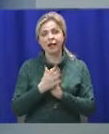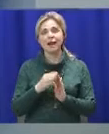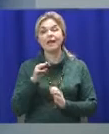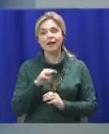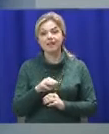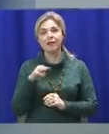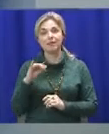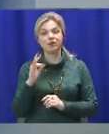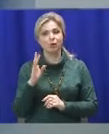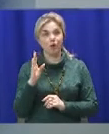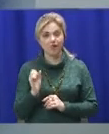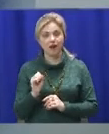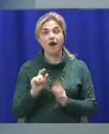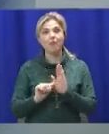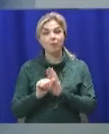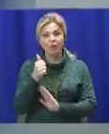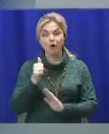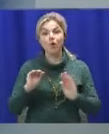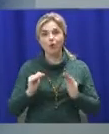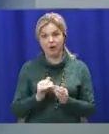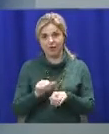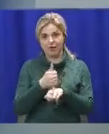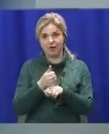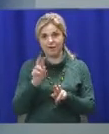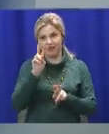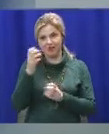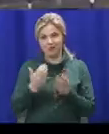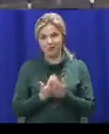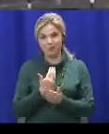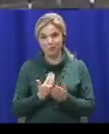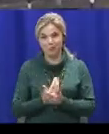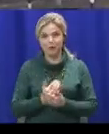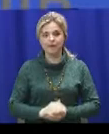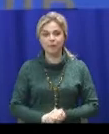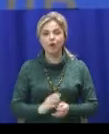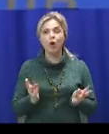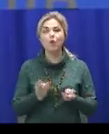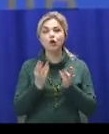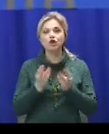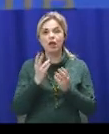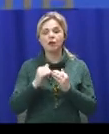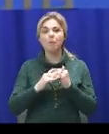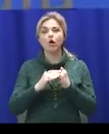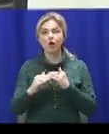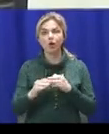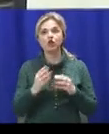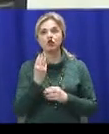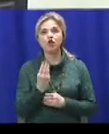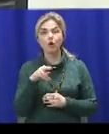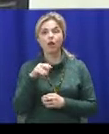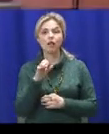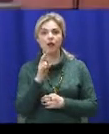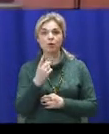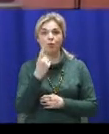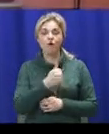Отже, спочатку коротко основні теми випуску. Пожежа на полігоні «Широкий лан». Один військовослужбовець